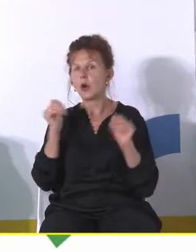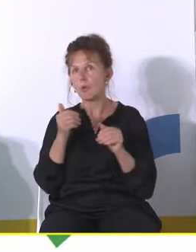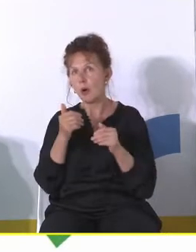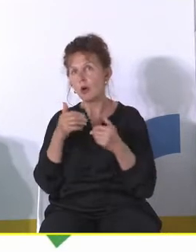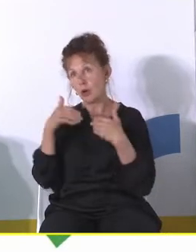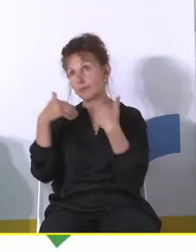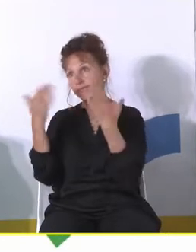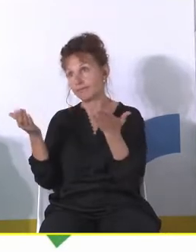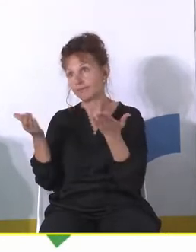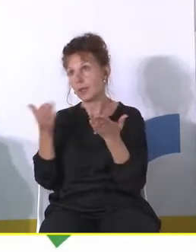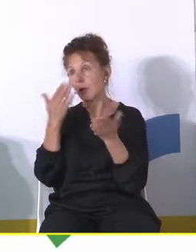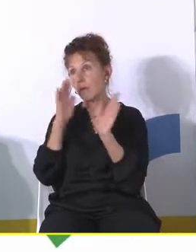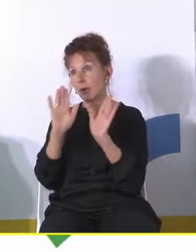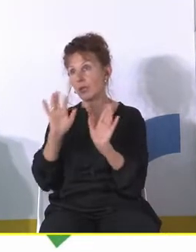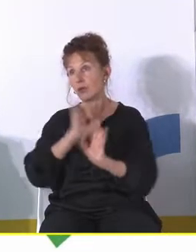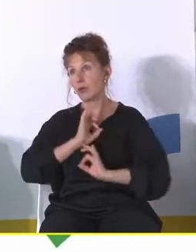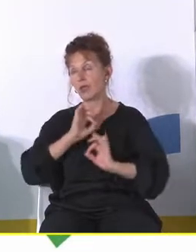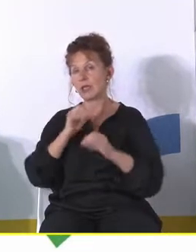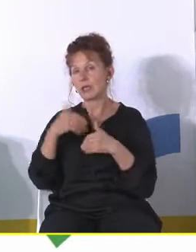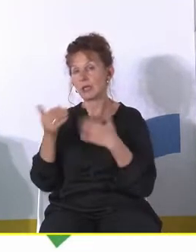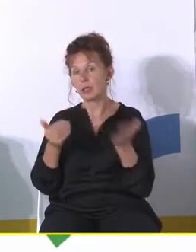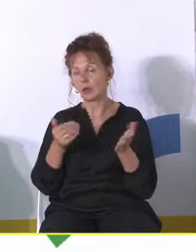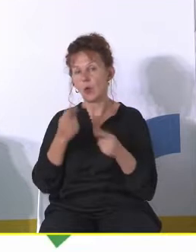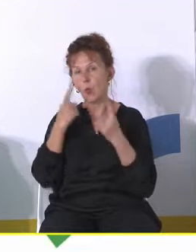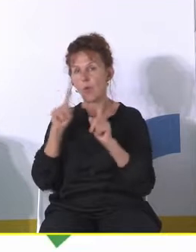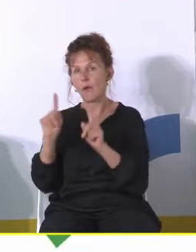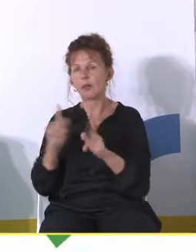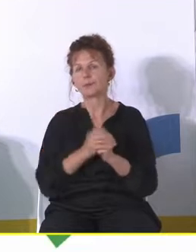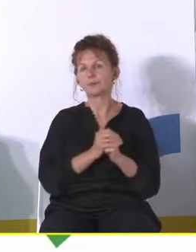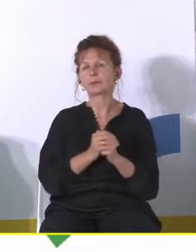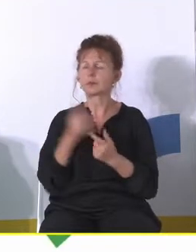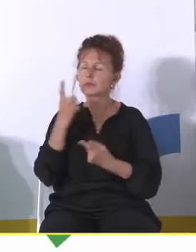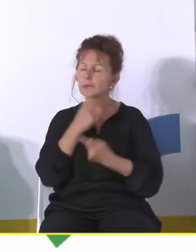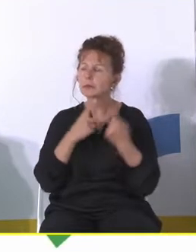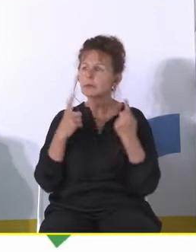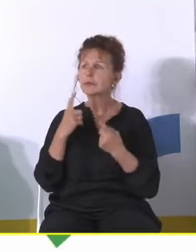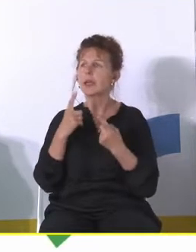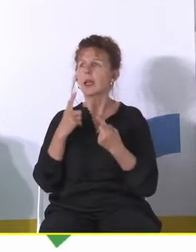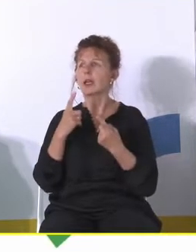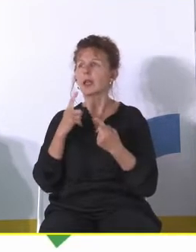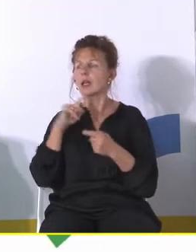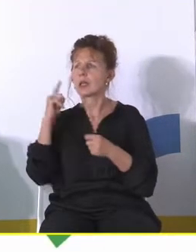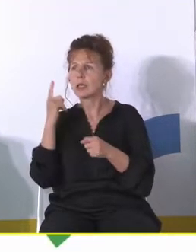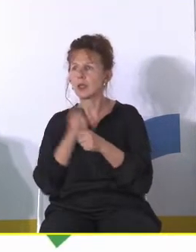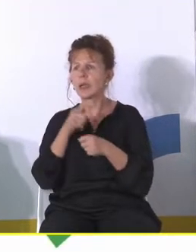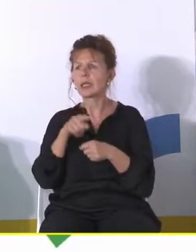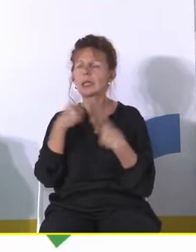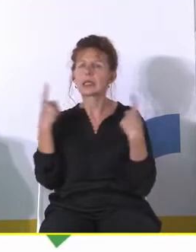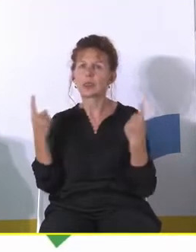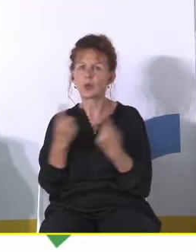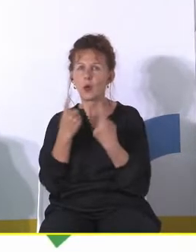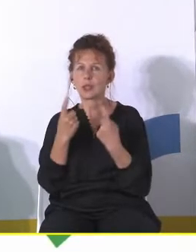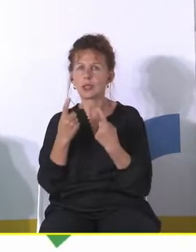zarekomendować ze swojej strony do wzięcia pod uwagę myślę że zdecydowanie ta sytuacja w której